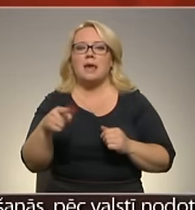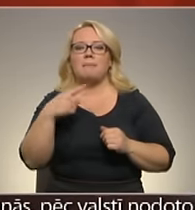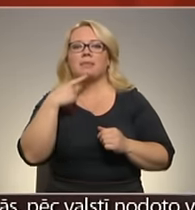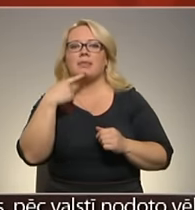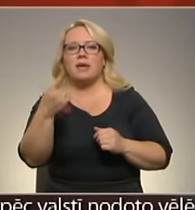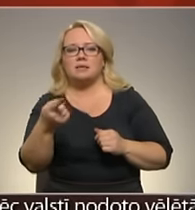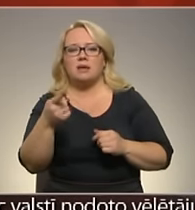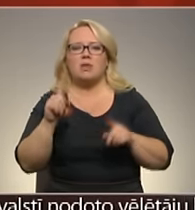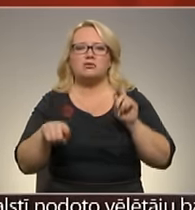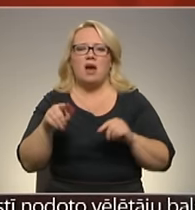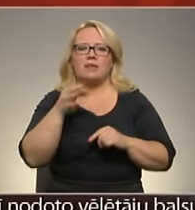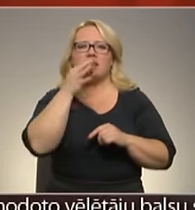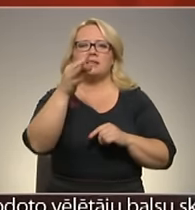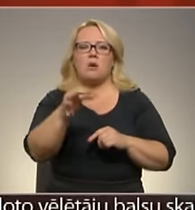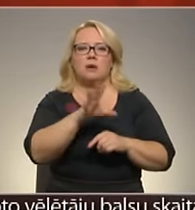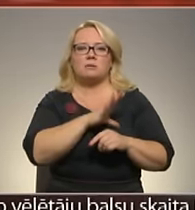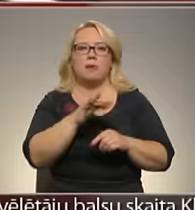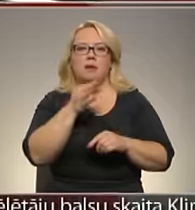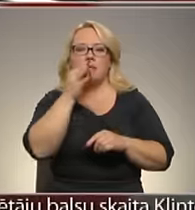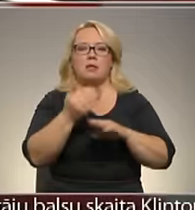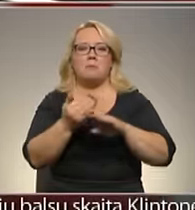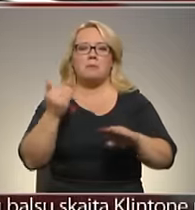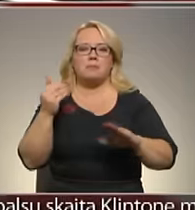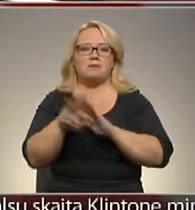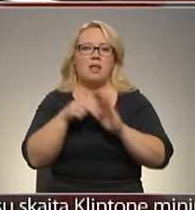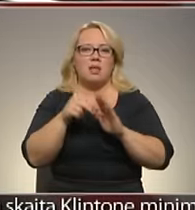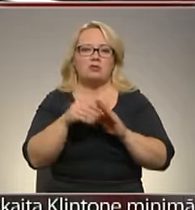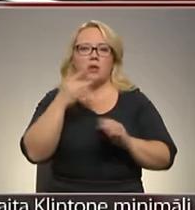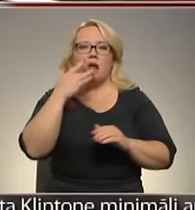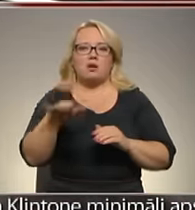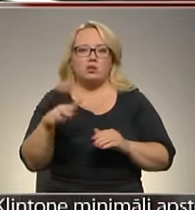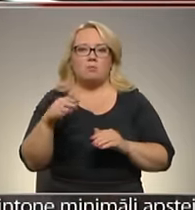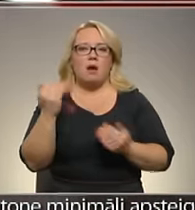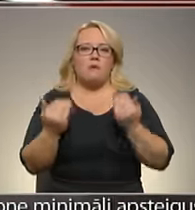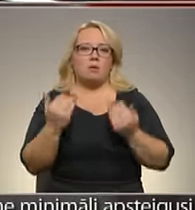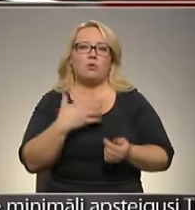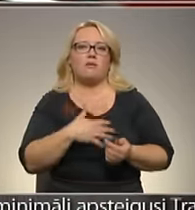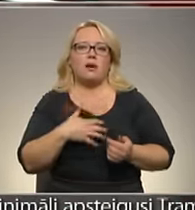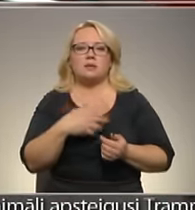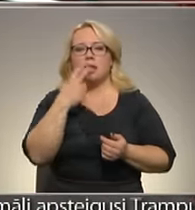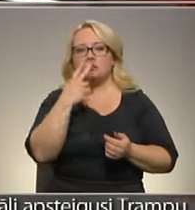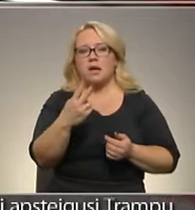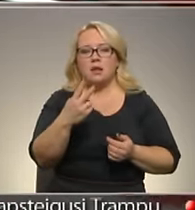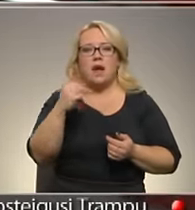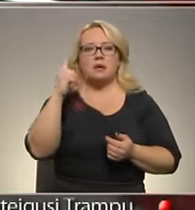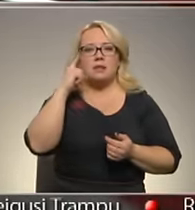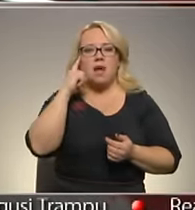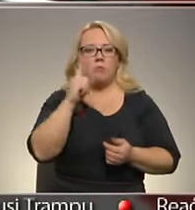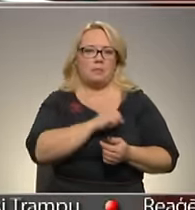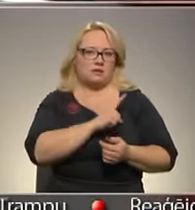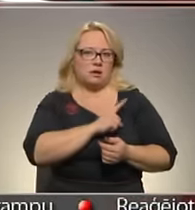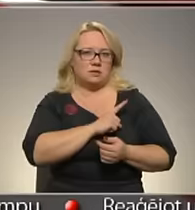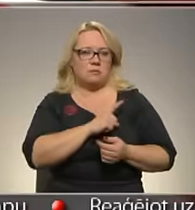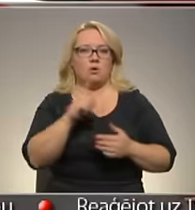izteikumiem, kuri tika pausti priekšvēlēšanu karstumā, varbūt vajadzētu skatīties ar tādu zinām piesardzību.